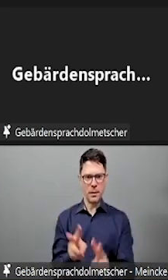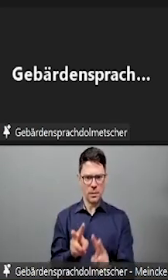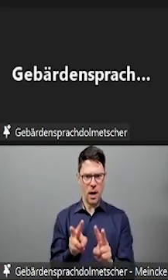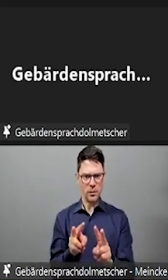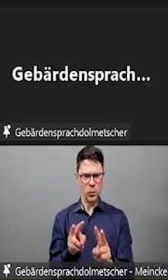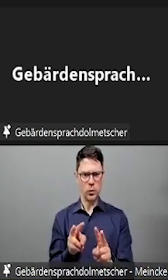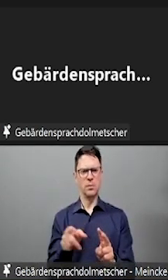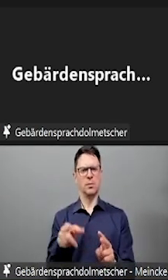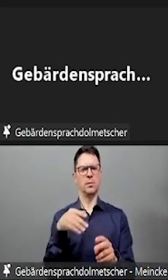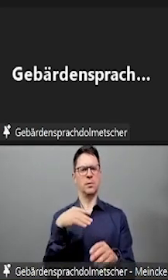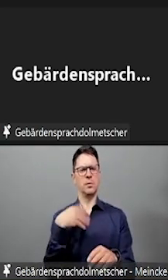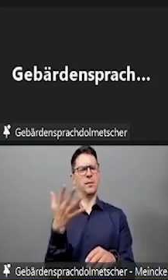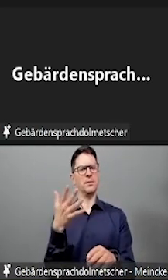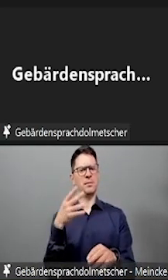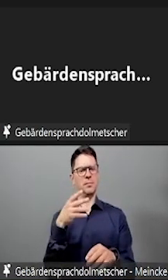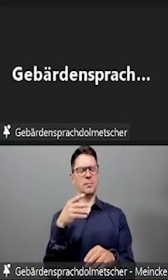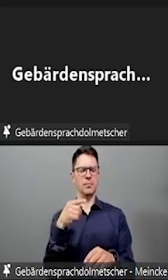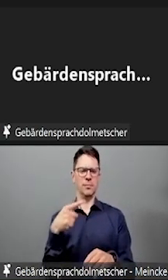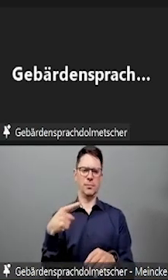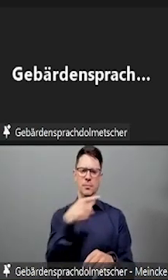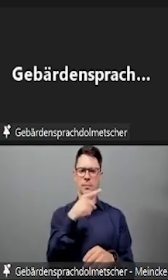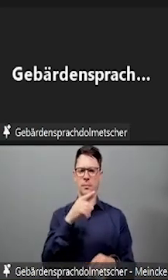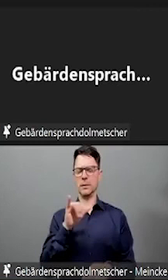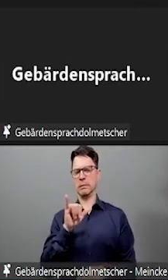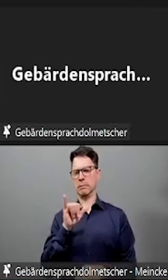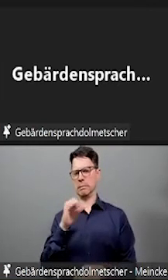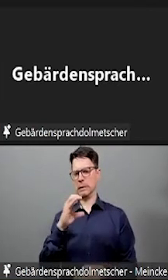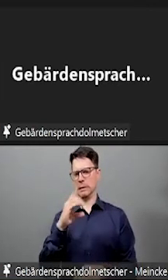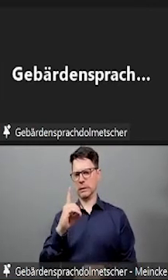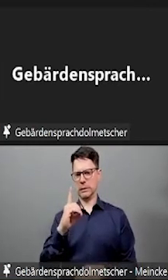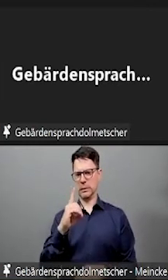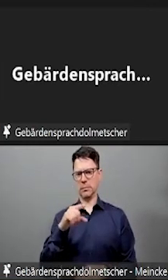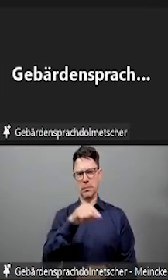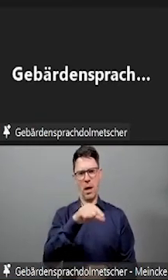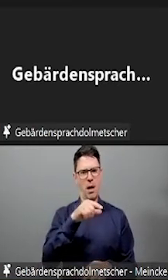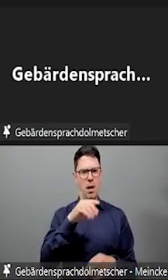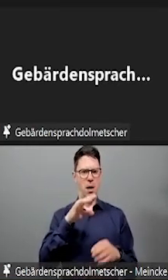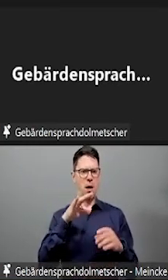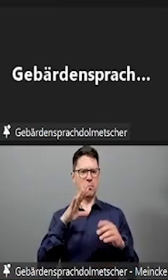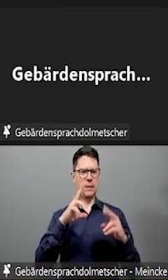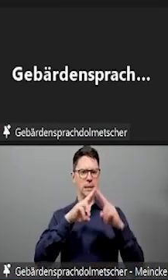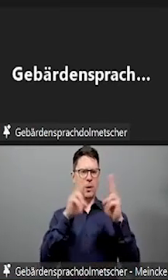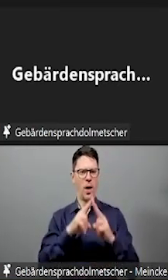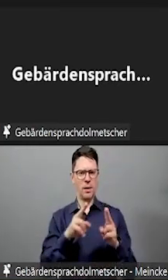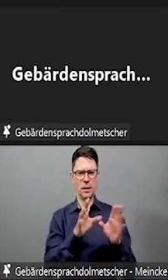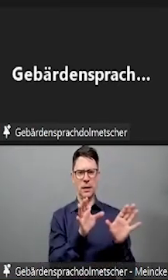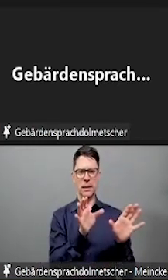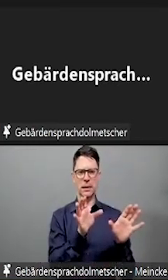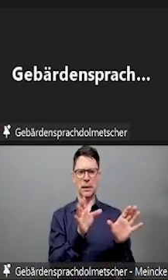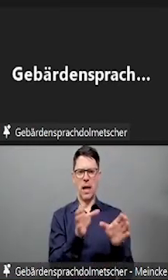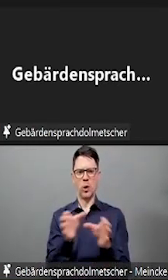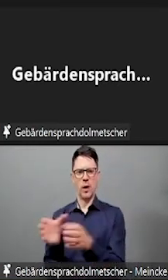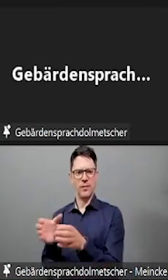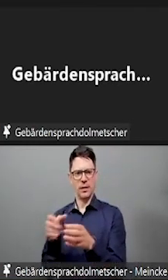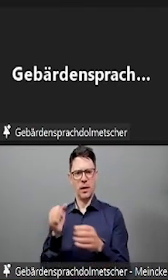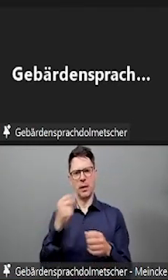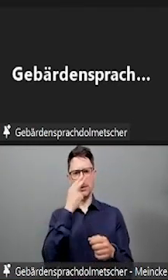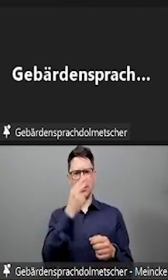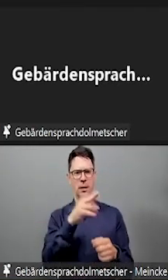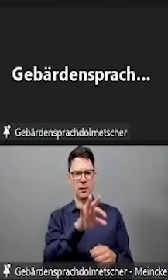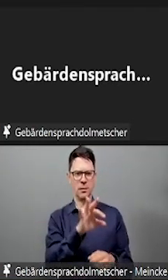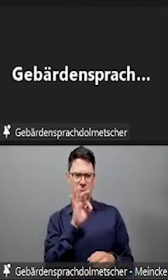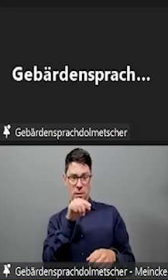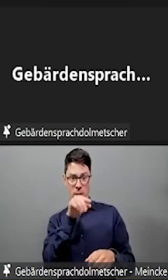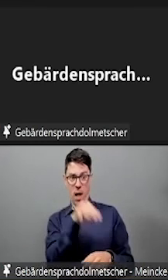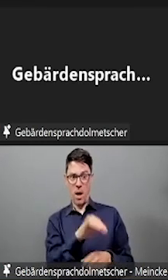Weltgesundheitsorganisation, ist auch das für Deutschland anerkannte amtliche Klassifikationssystem. Und jeder,